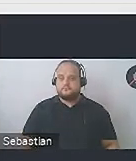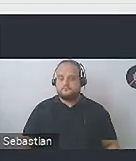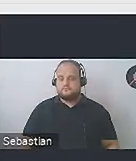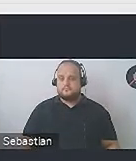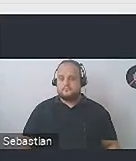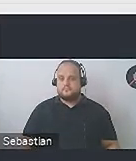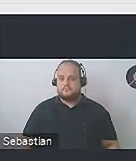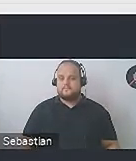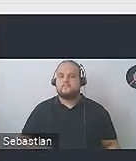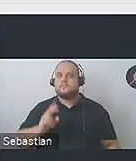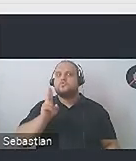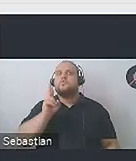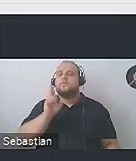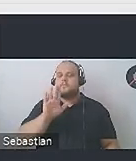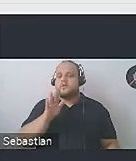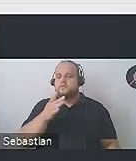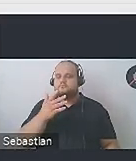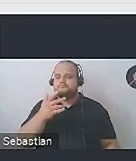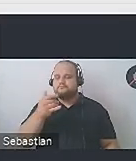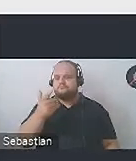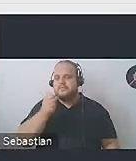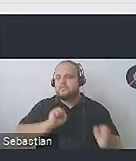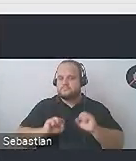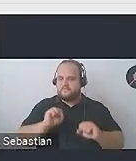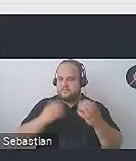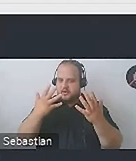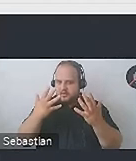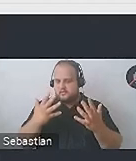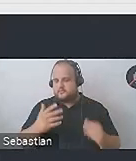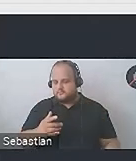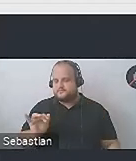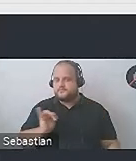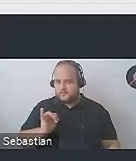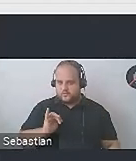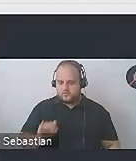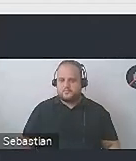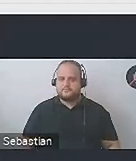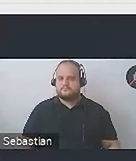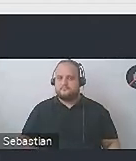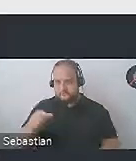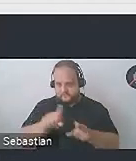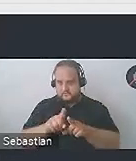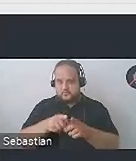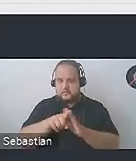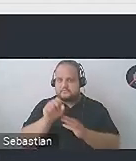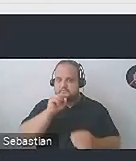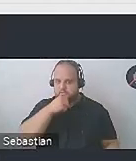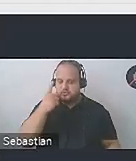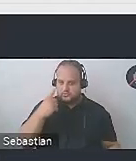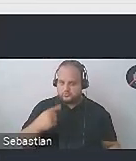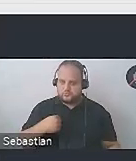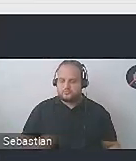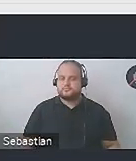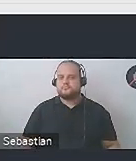przede wszystkim te z ograniczoną sprawnością ruchową. Może się to świetnie sprawdzić dla seniorów, ale też,